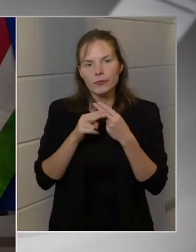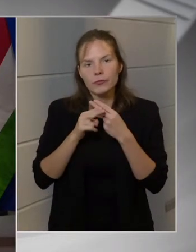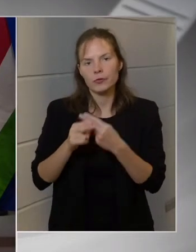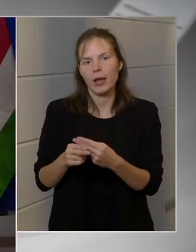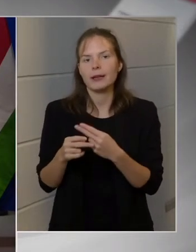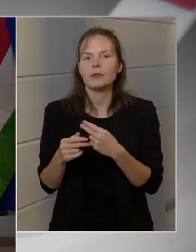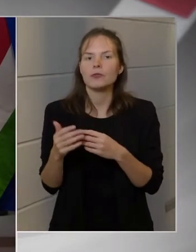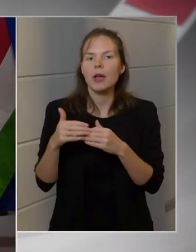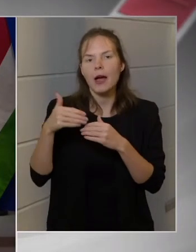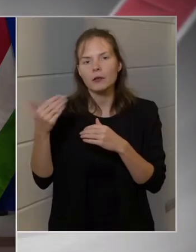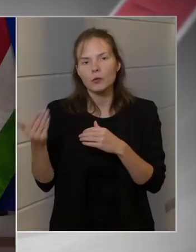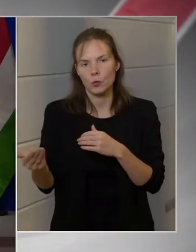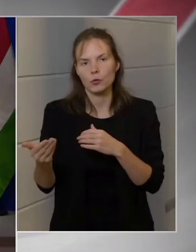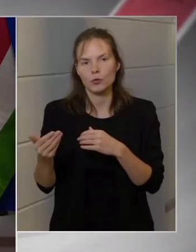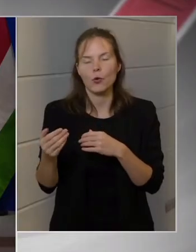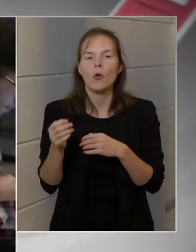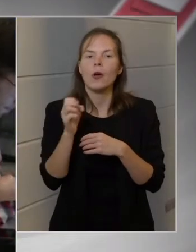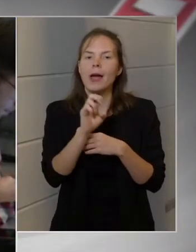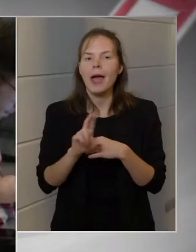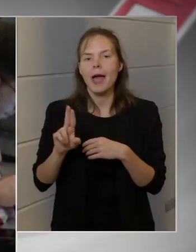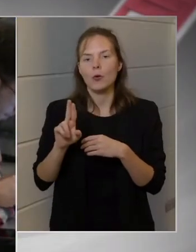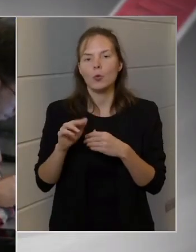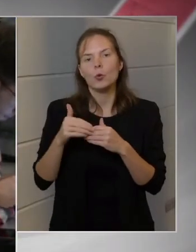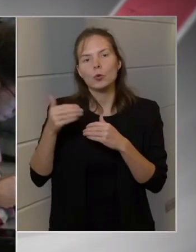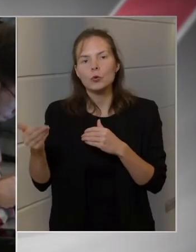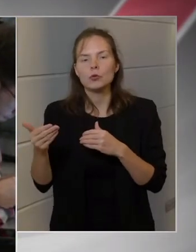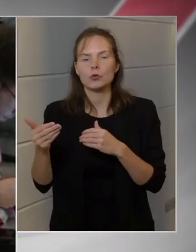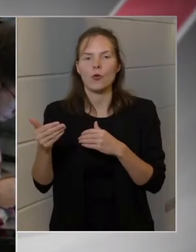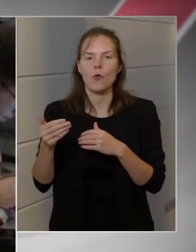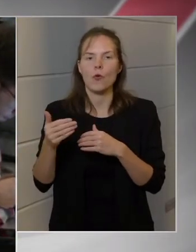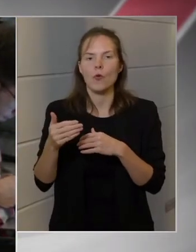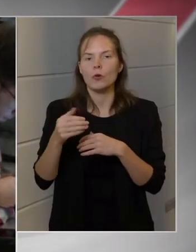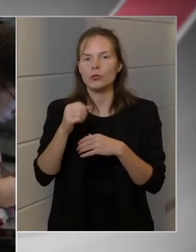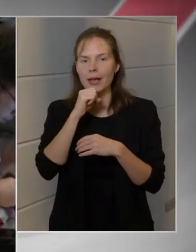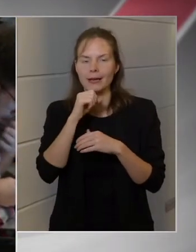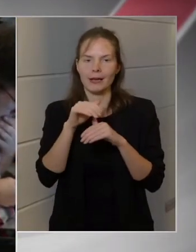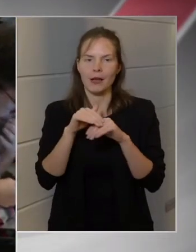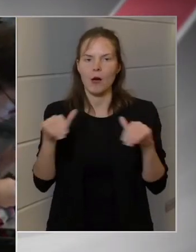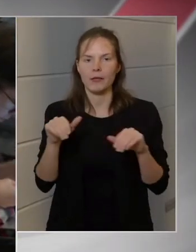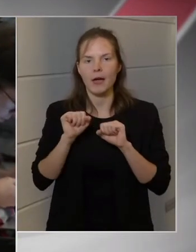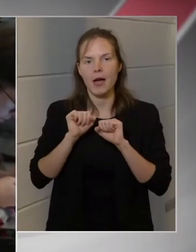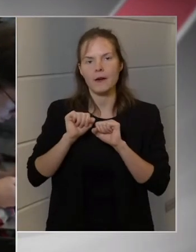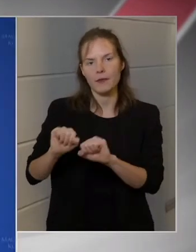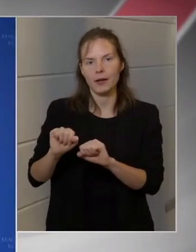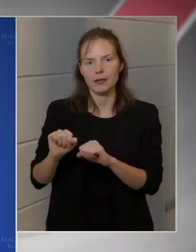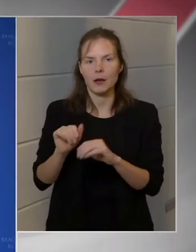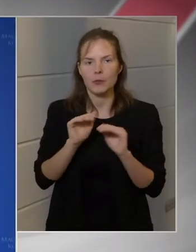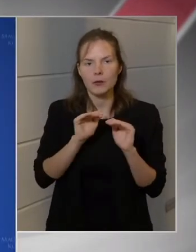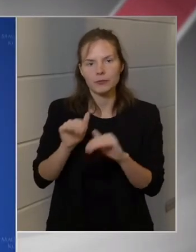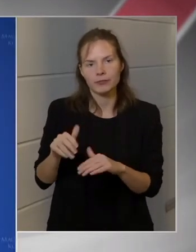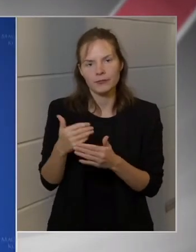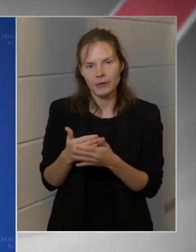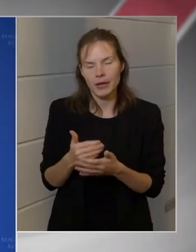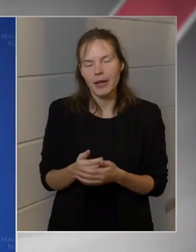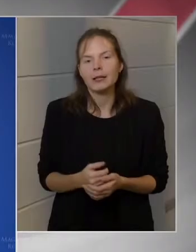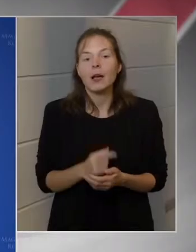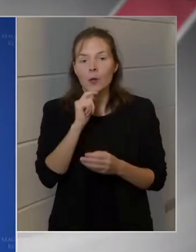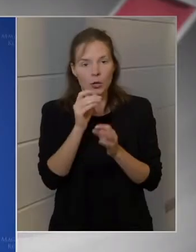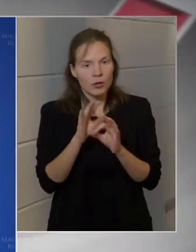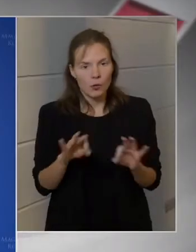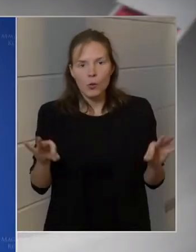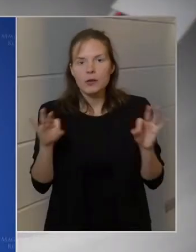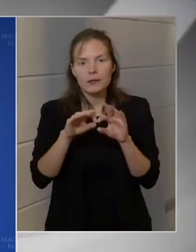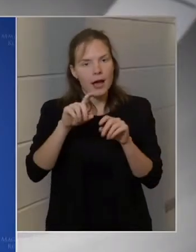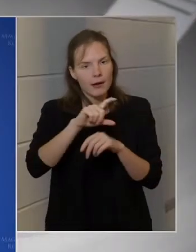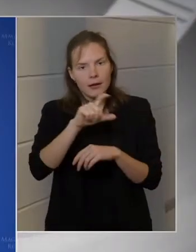a külső, az Európai Unió sengeni külső határainak védelméhez. Magyarország ezt hosszú ideje szorgalmazza, most